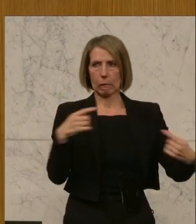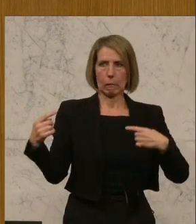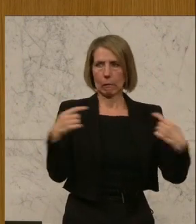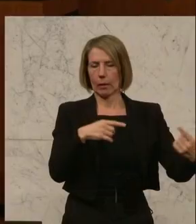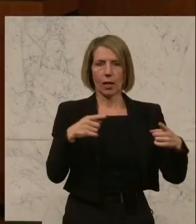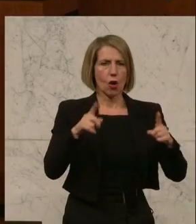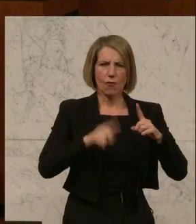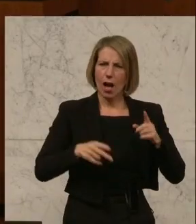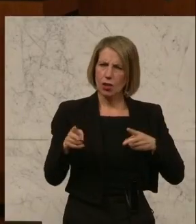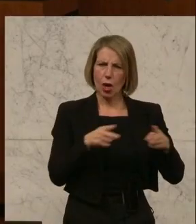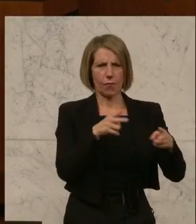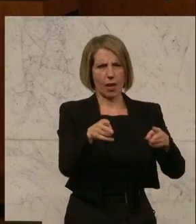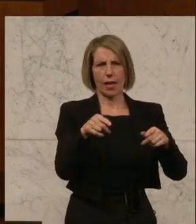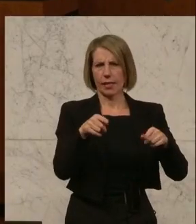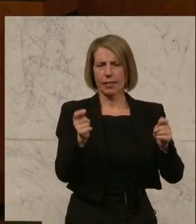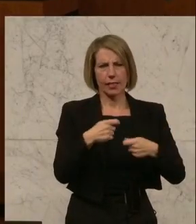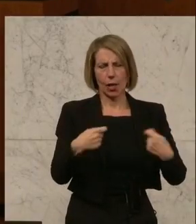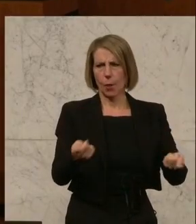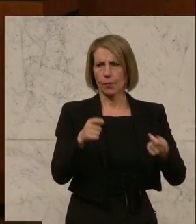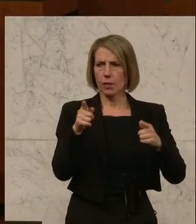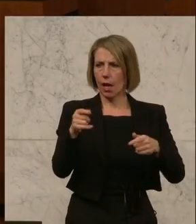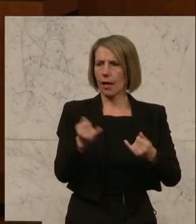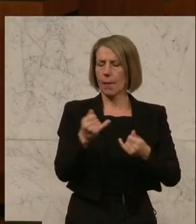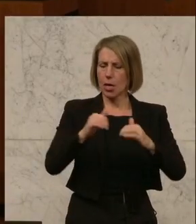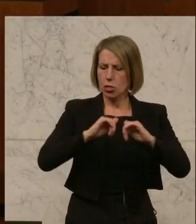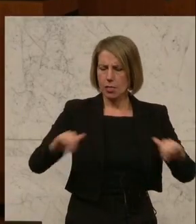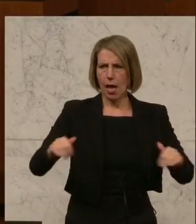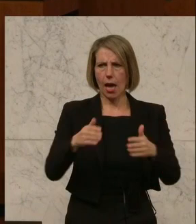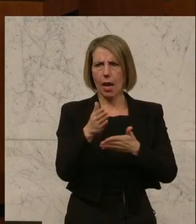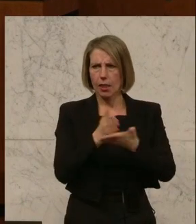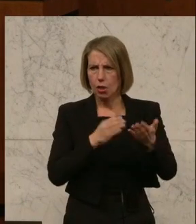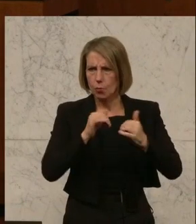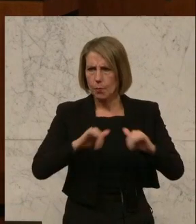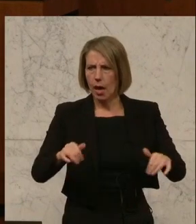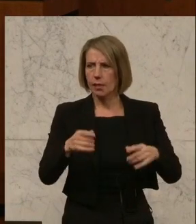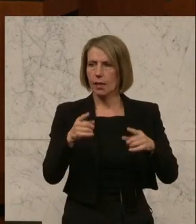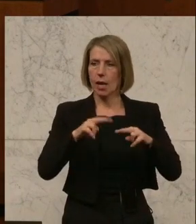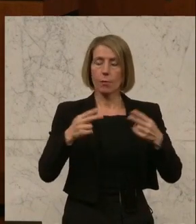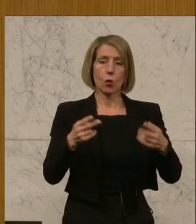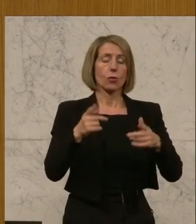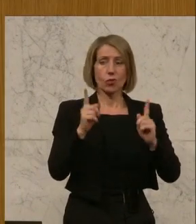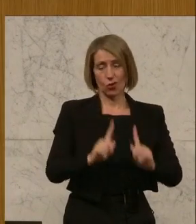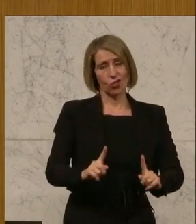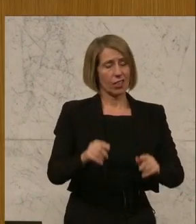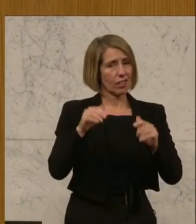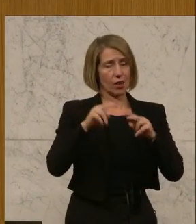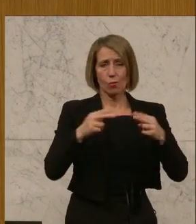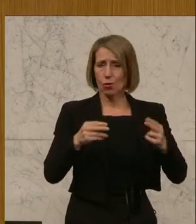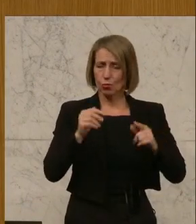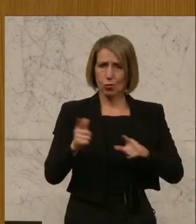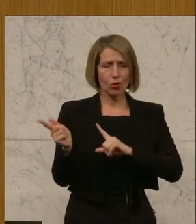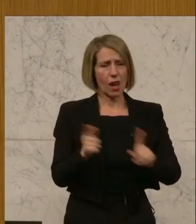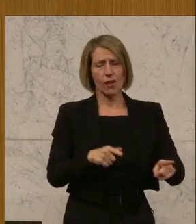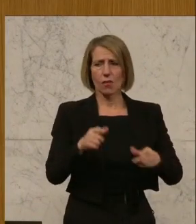der falsche Weg. Das ist es. Da tut es ihr teilen und spalten. Fakt ist, der Bund ist zuständig. Der Bund muss liefern. Die ÖVP ist